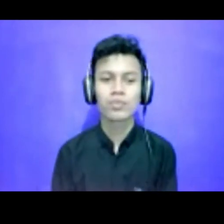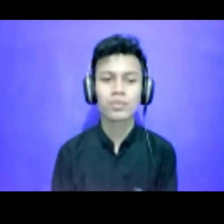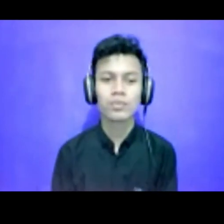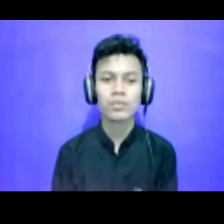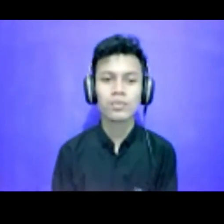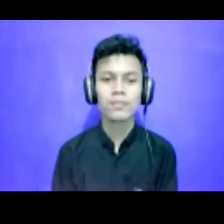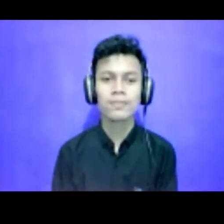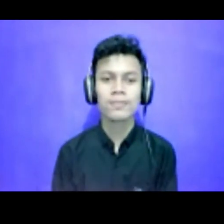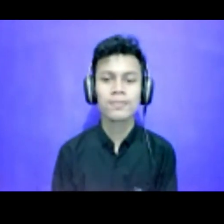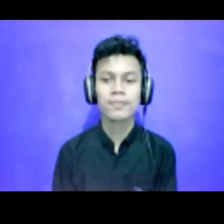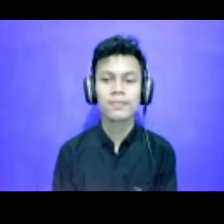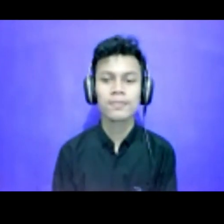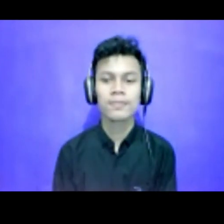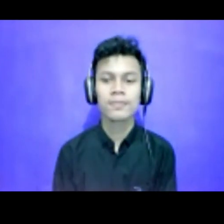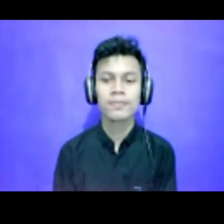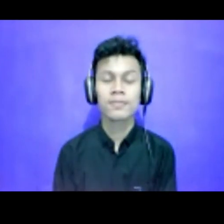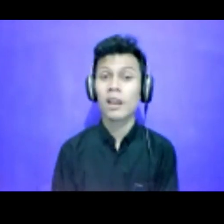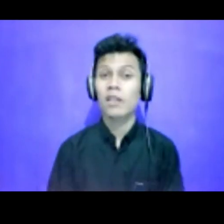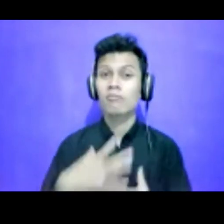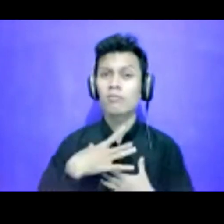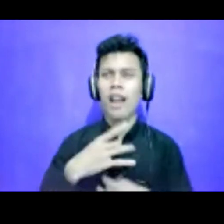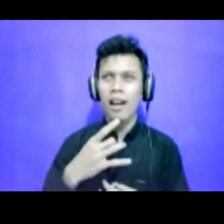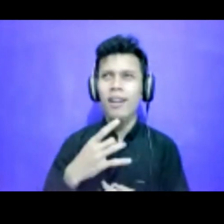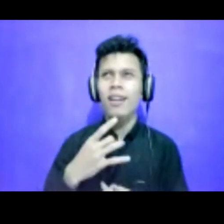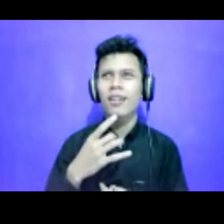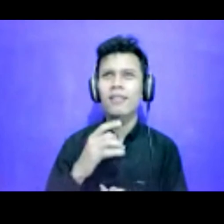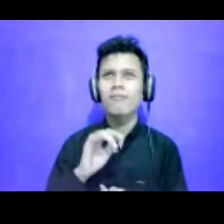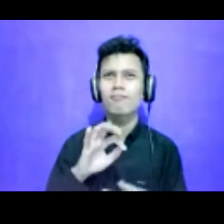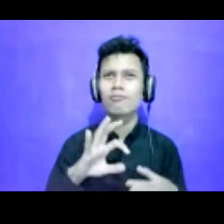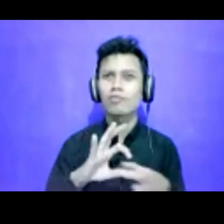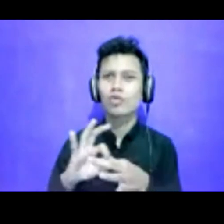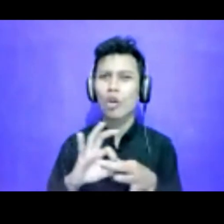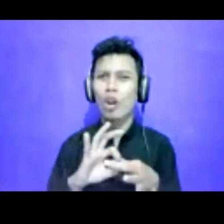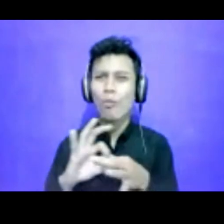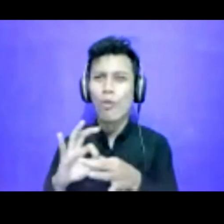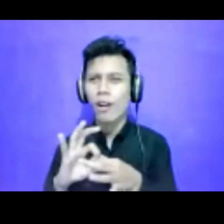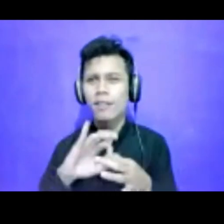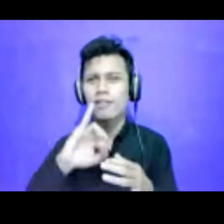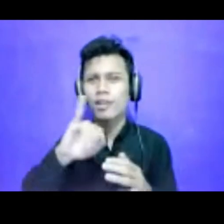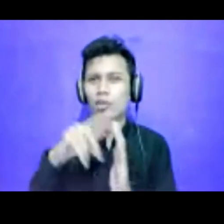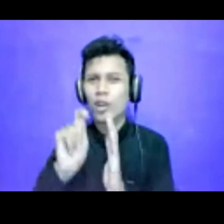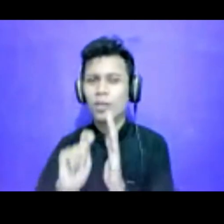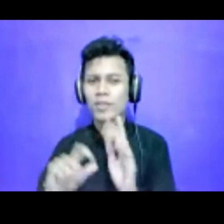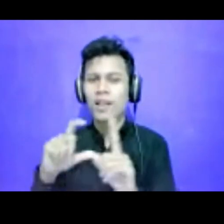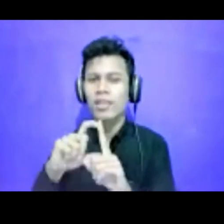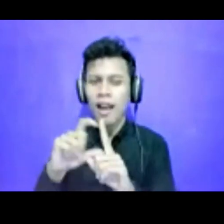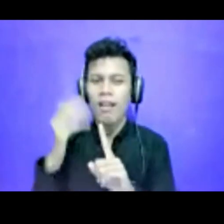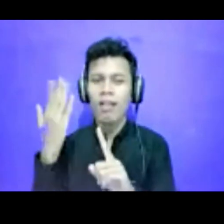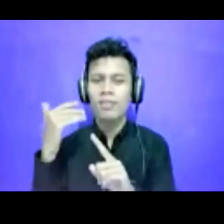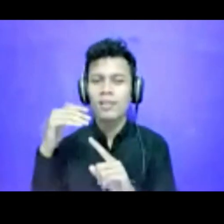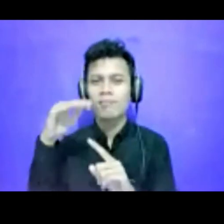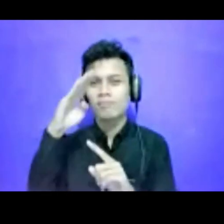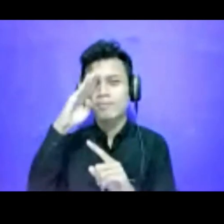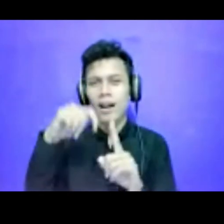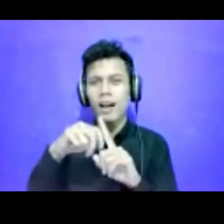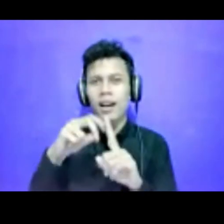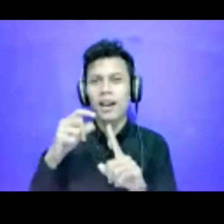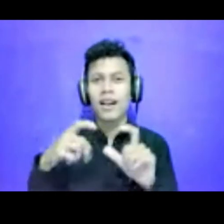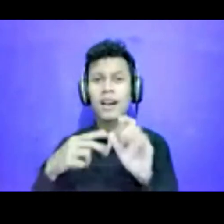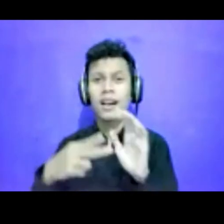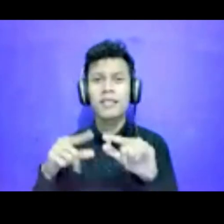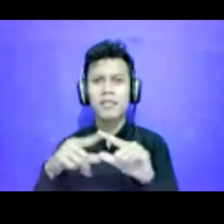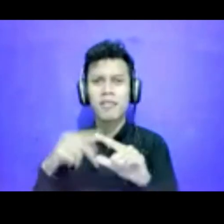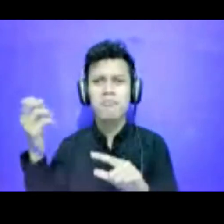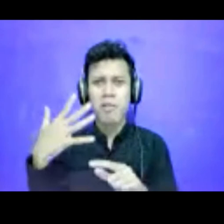Dan menarik juga, kolaborasi, apa, jurnalisme data yang tadi juga diising oleh Bang Kersenagia. Sebelumnya juga Mas Bambang,